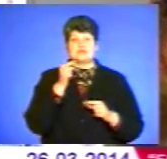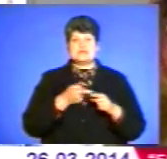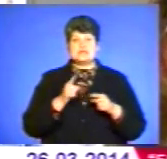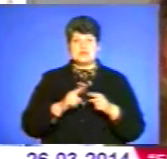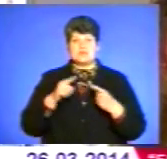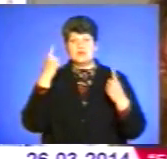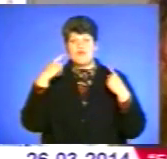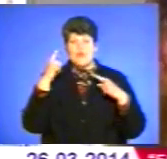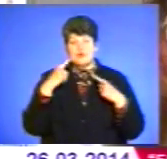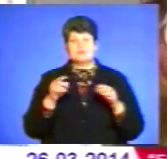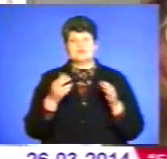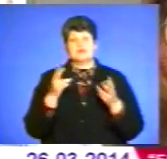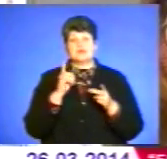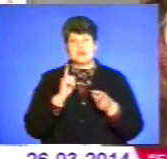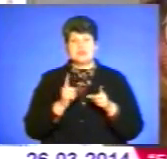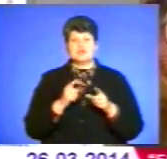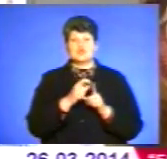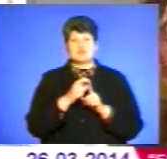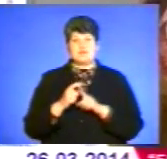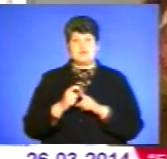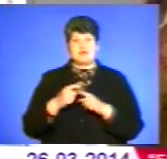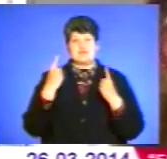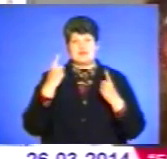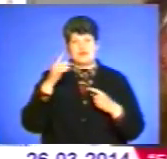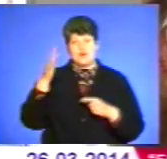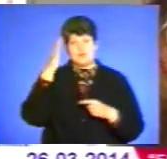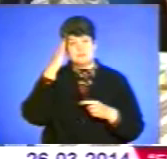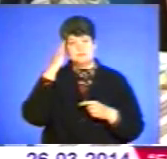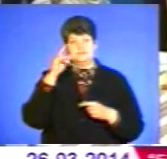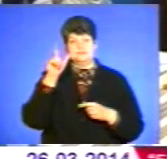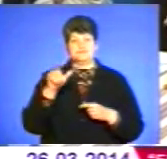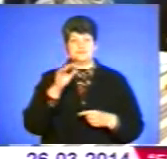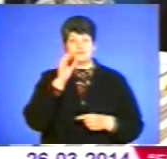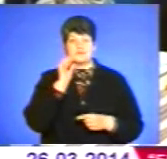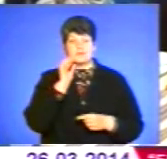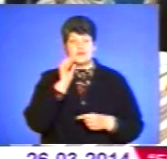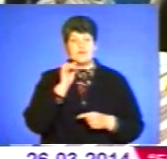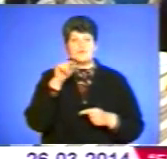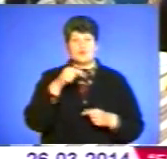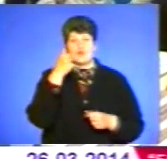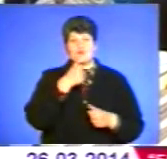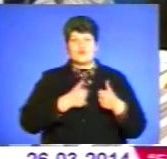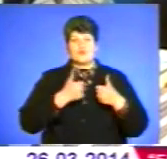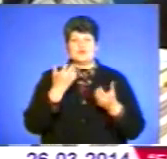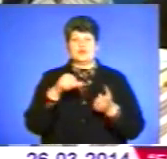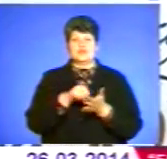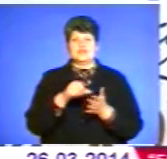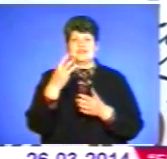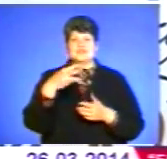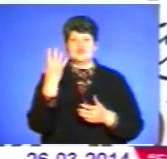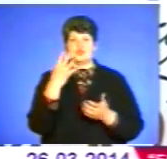і, безперечно, словами великого генія Тараса Шевченка». Цьогоріч у конкурсі взяли участь 34